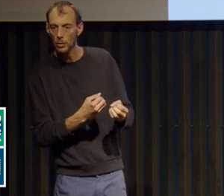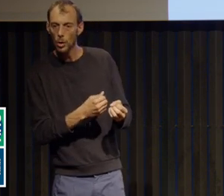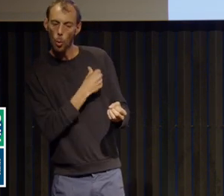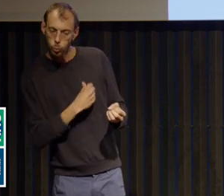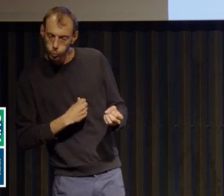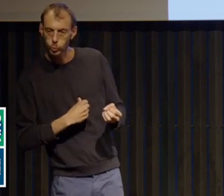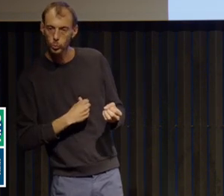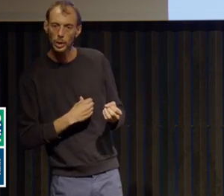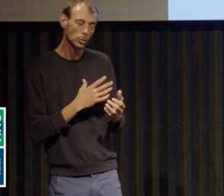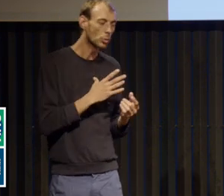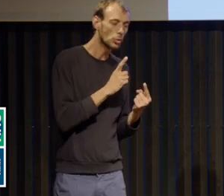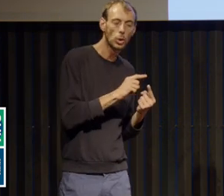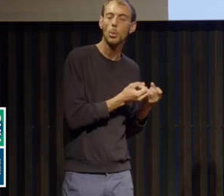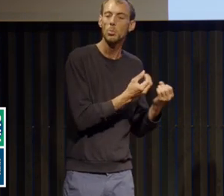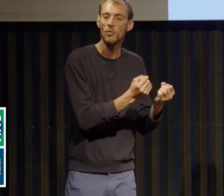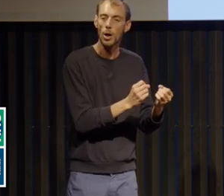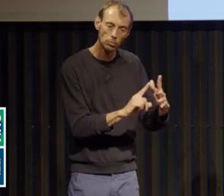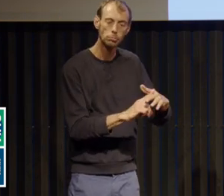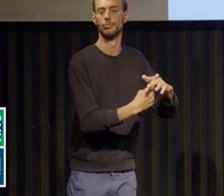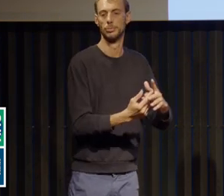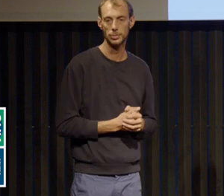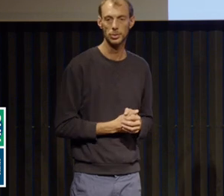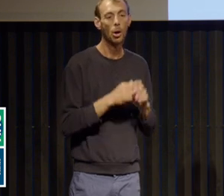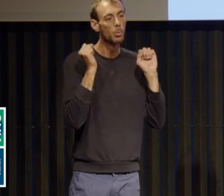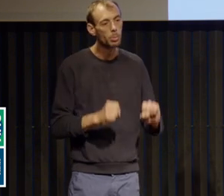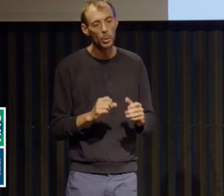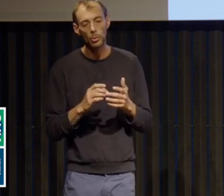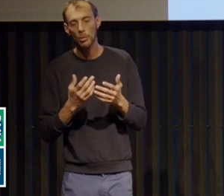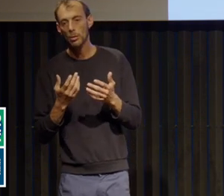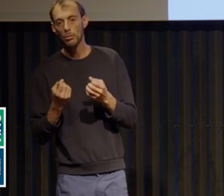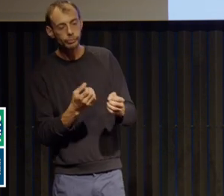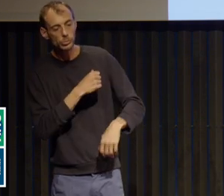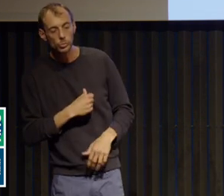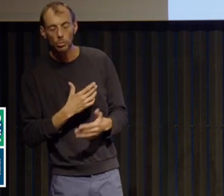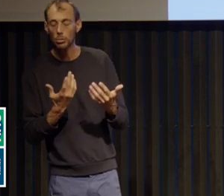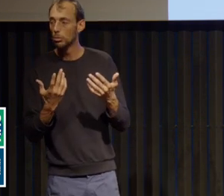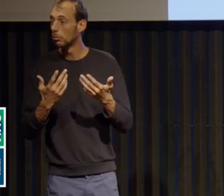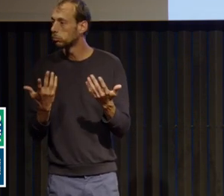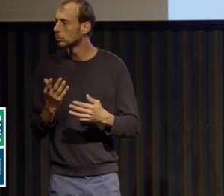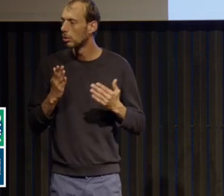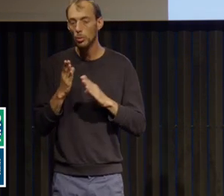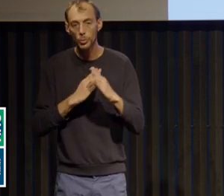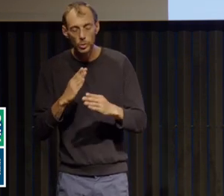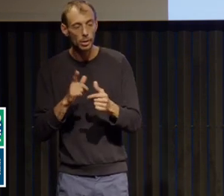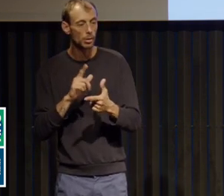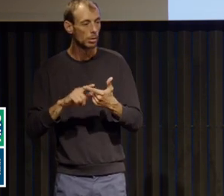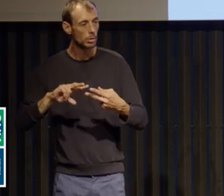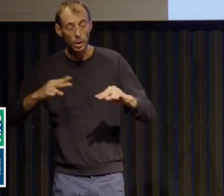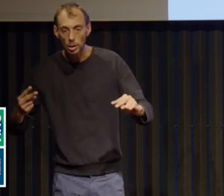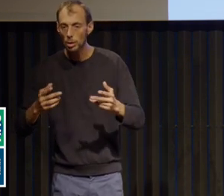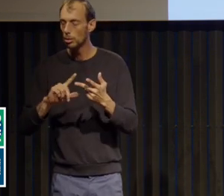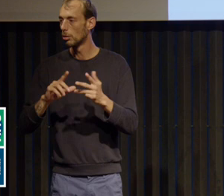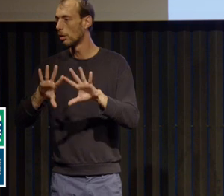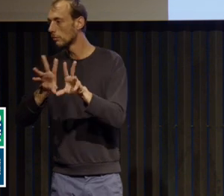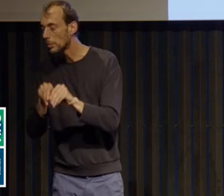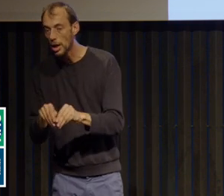vulnérabilité, ils sont psychologiques, ils sont génétiques, biologiques, ils peuvent être familiaux, socio-culturels, éducatifs. C'est pas